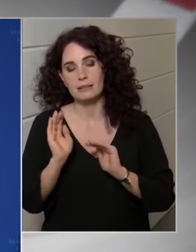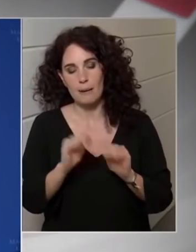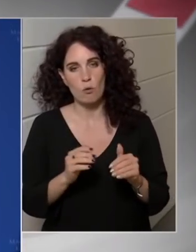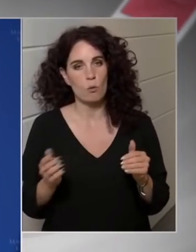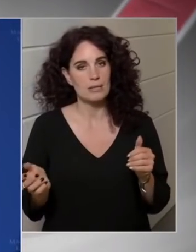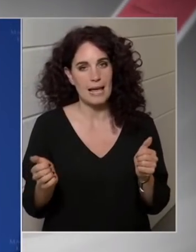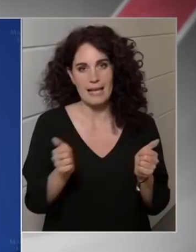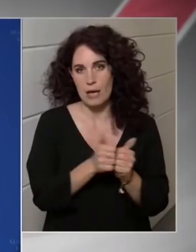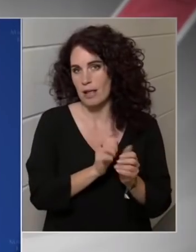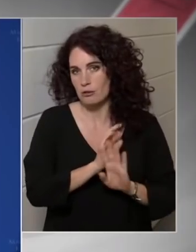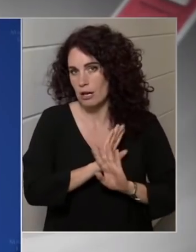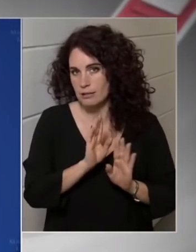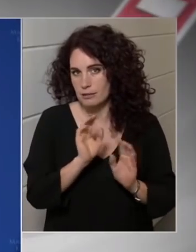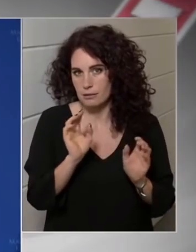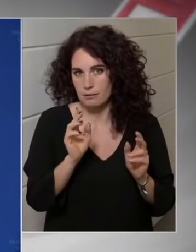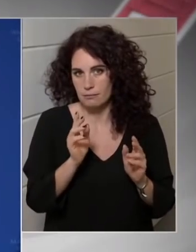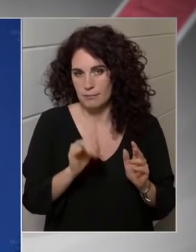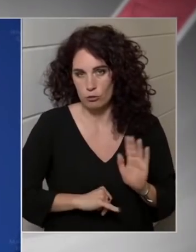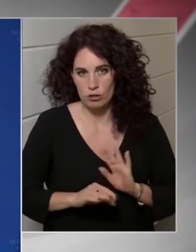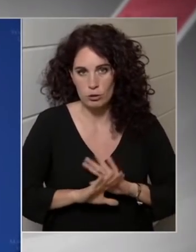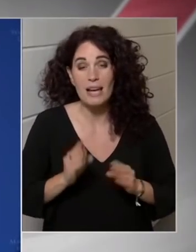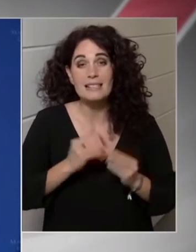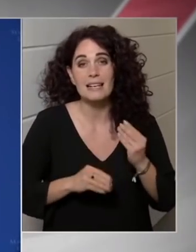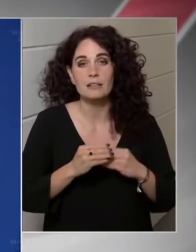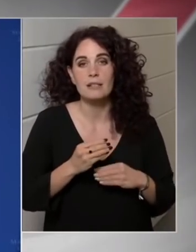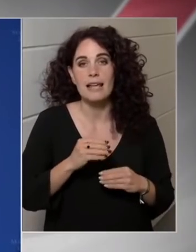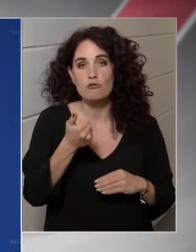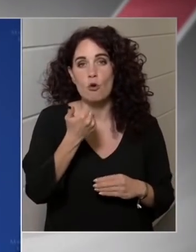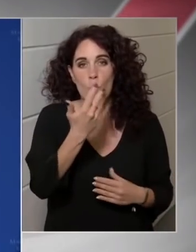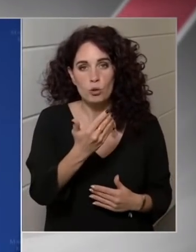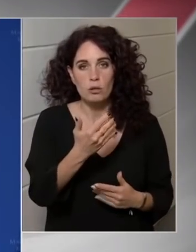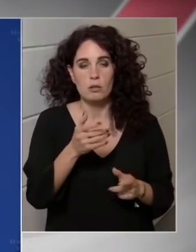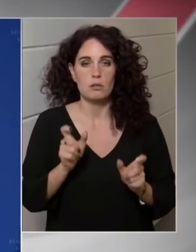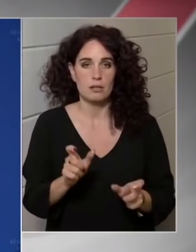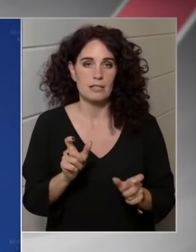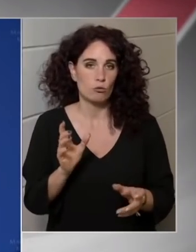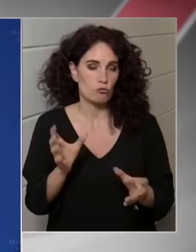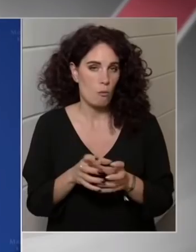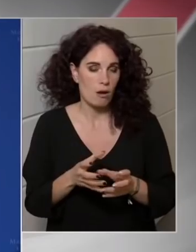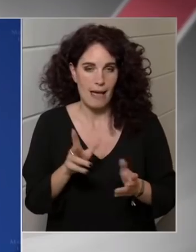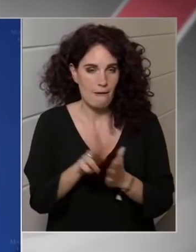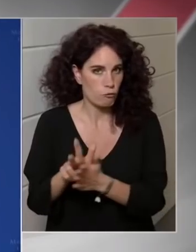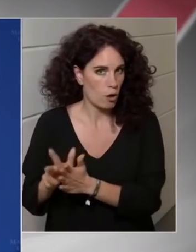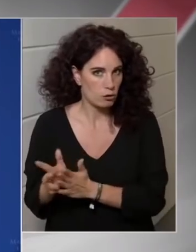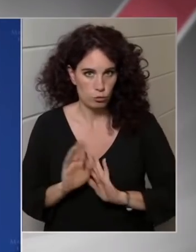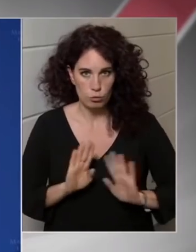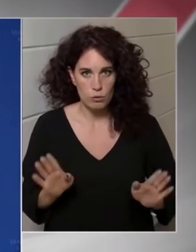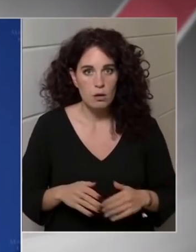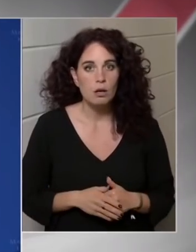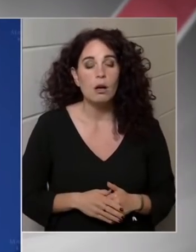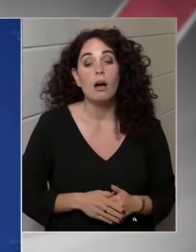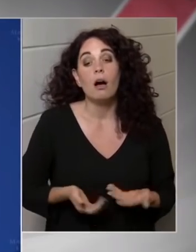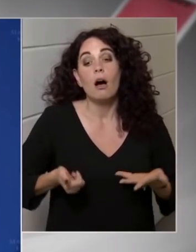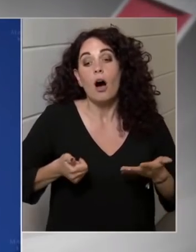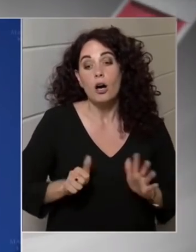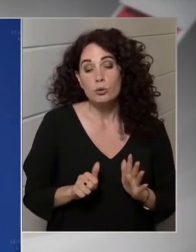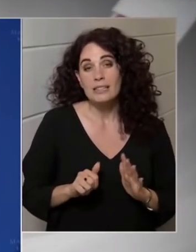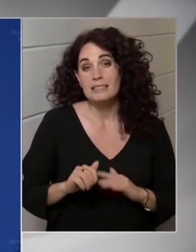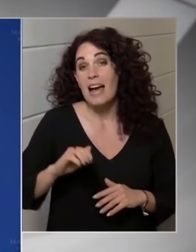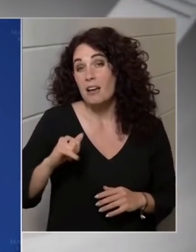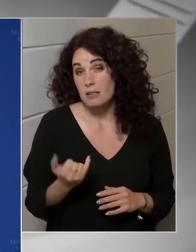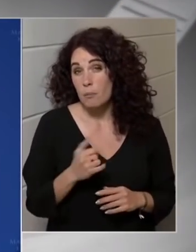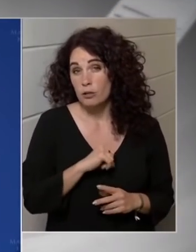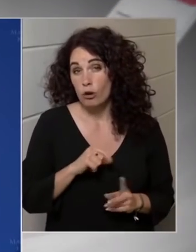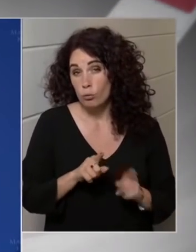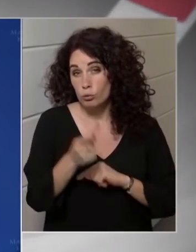különösen egy ilyen nehéz időszakban. Ezért fogadtuk az első öt szankciós csomagot is. A hatodiknál az a baj, hogy azt csak akkor